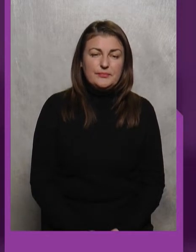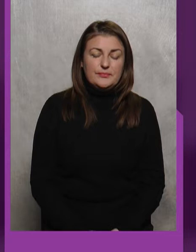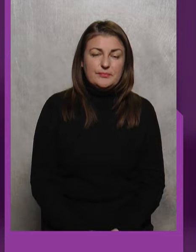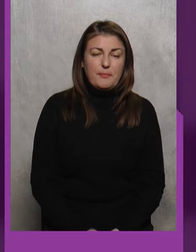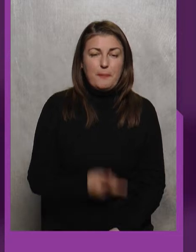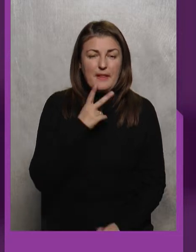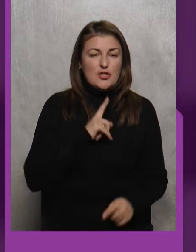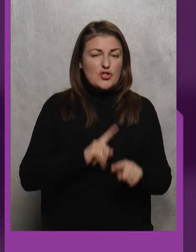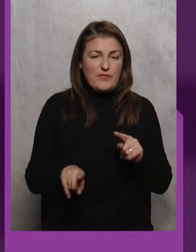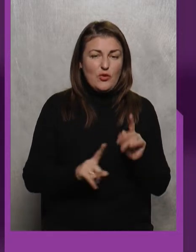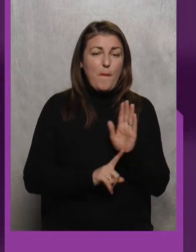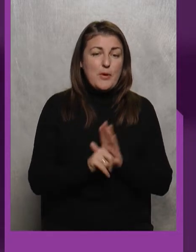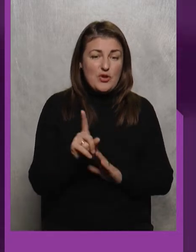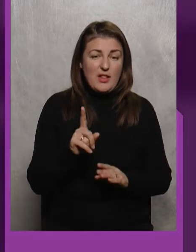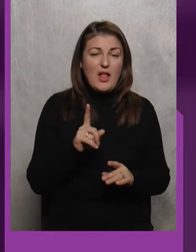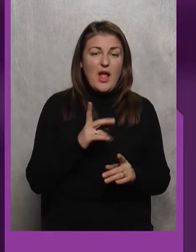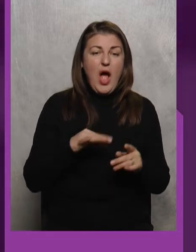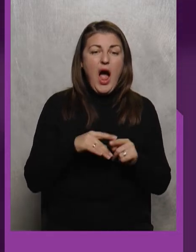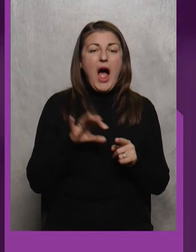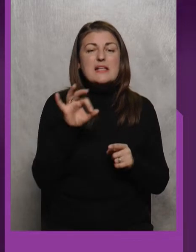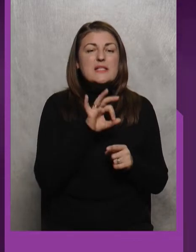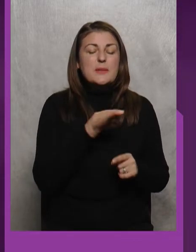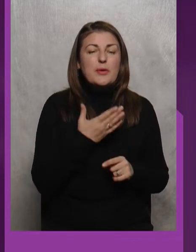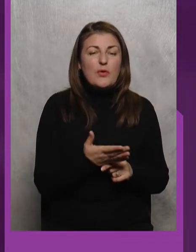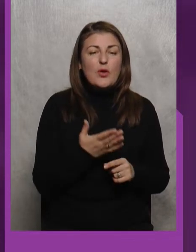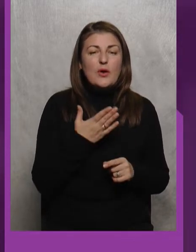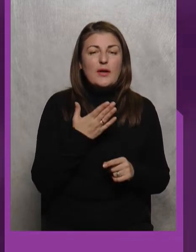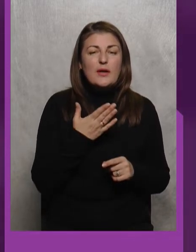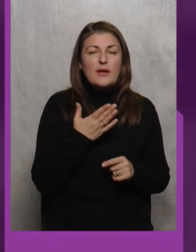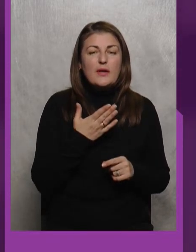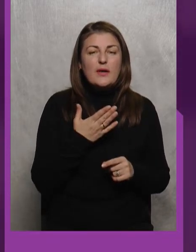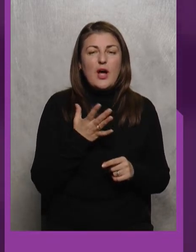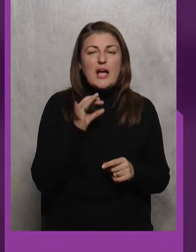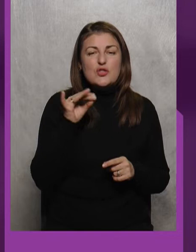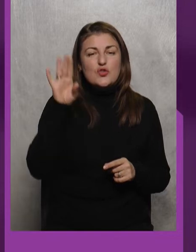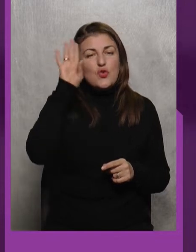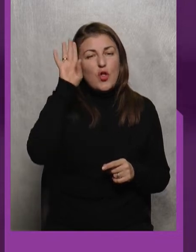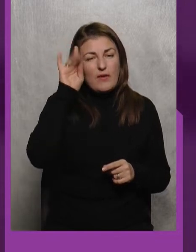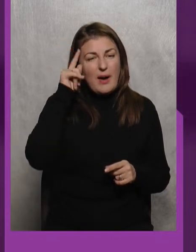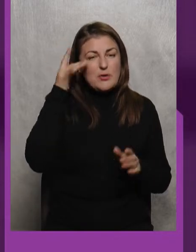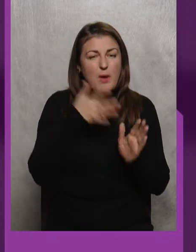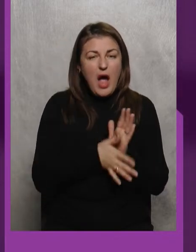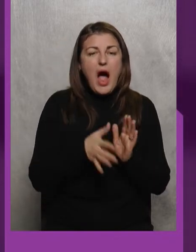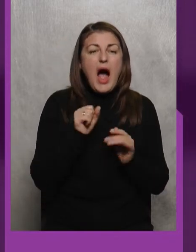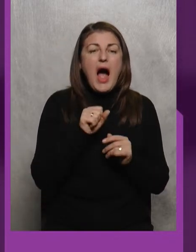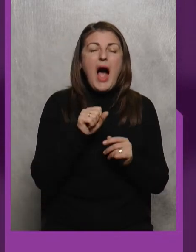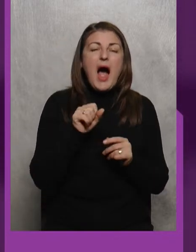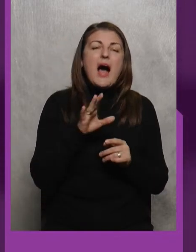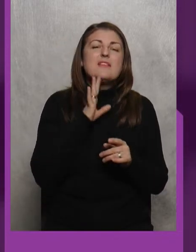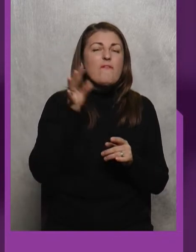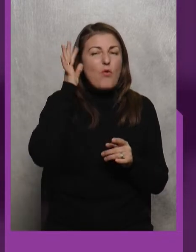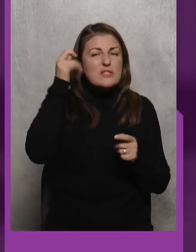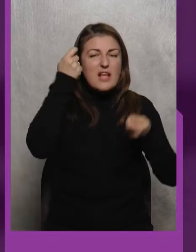Швиденько Почали до речі А з приводу От З чоловиками Зрозуміло А з приводу зачисок